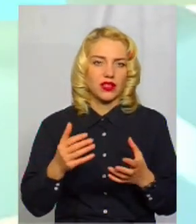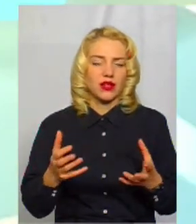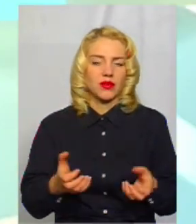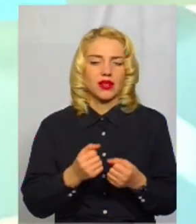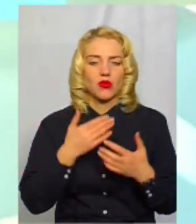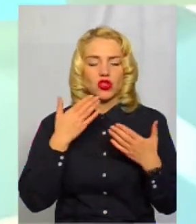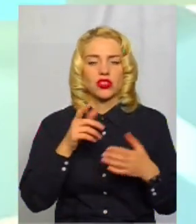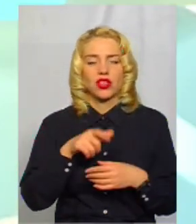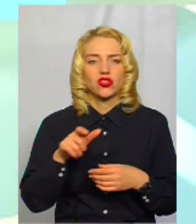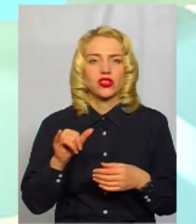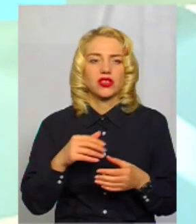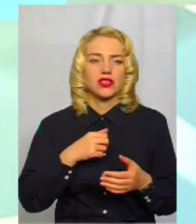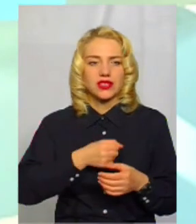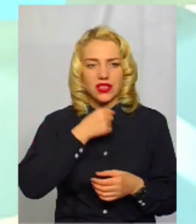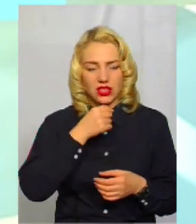читачі,